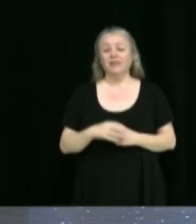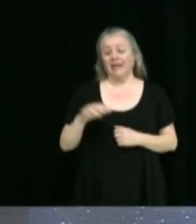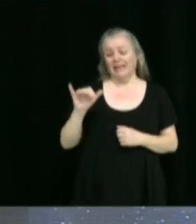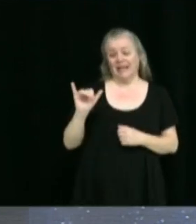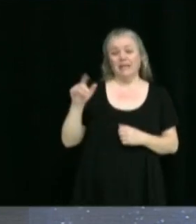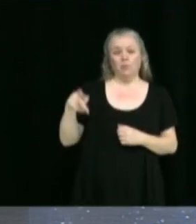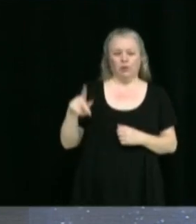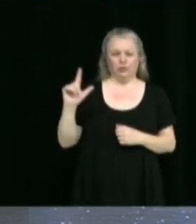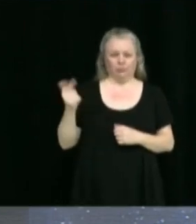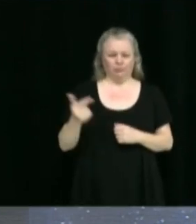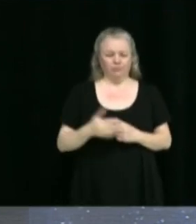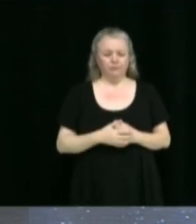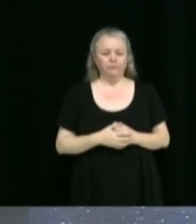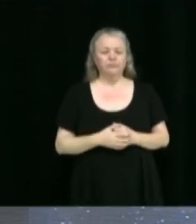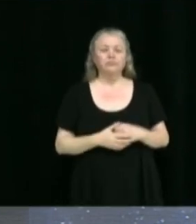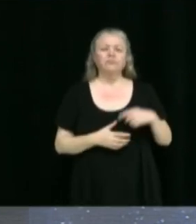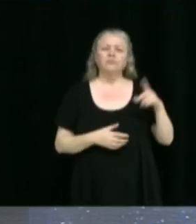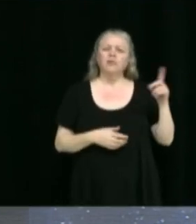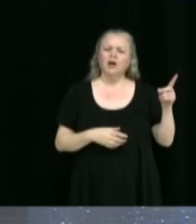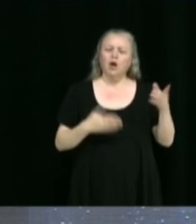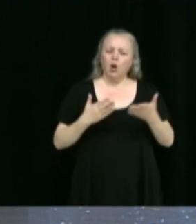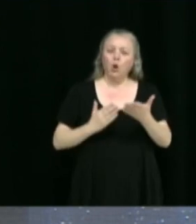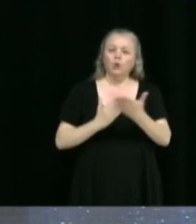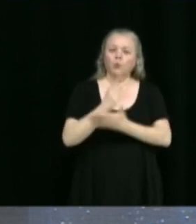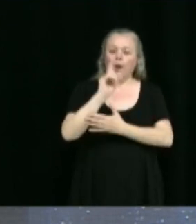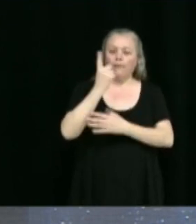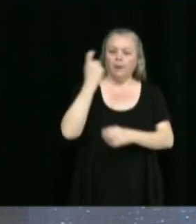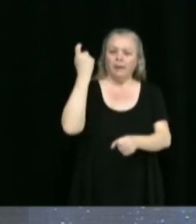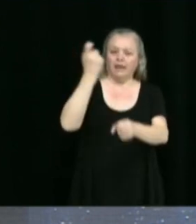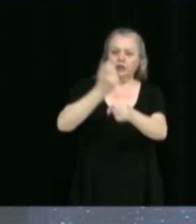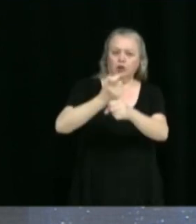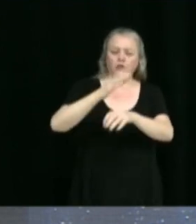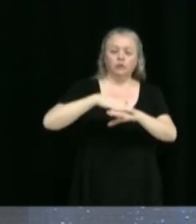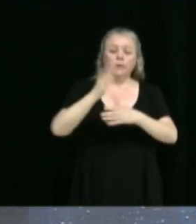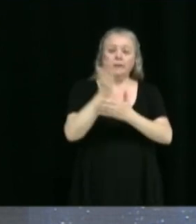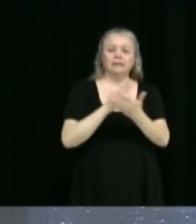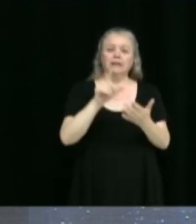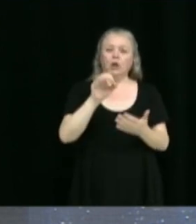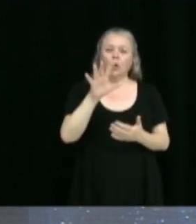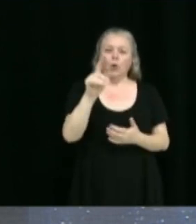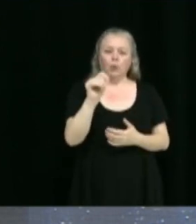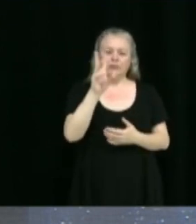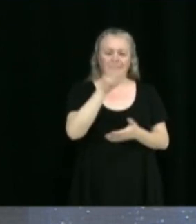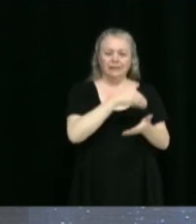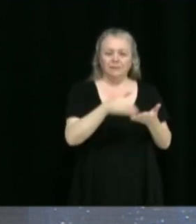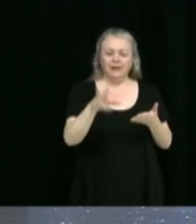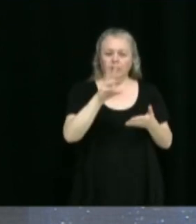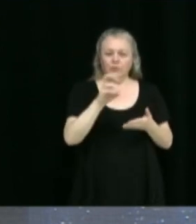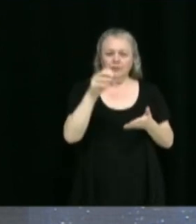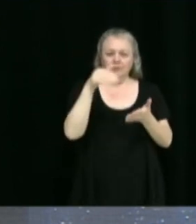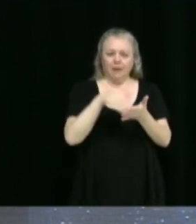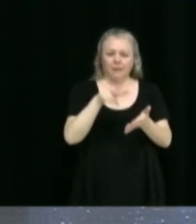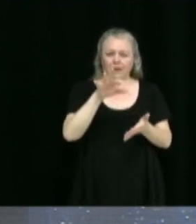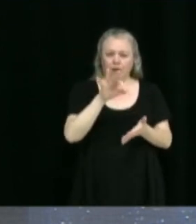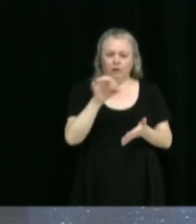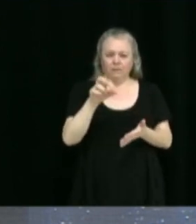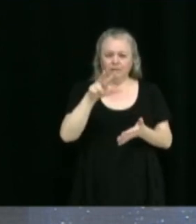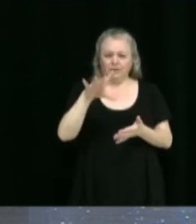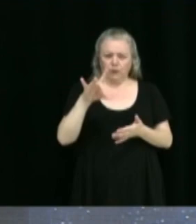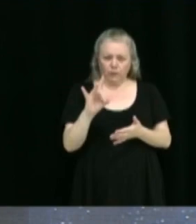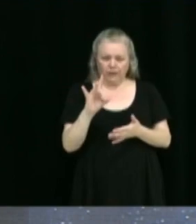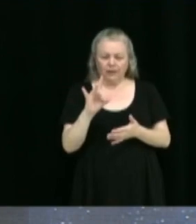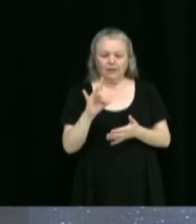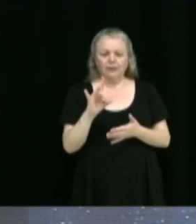préemption sur une partie du lot 6 600 938 du CADAS du Québec